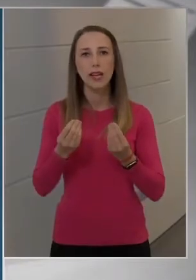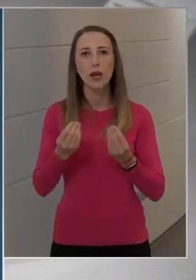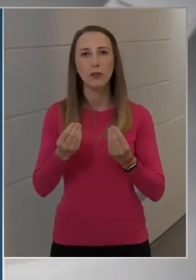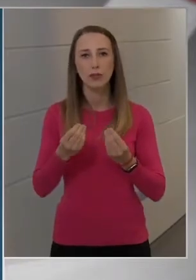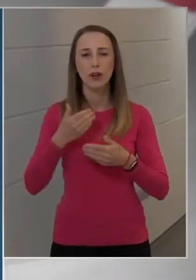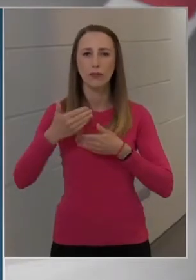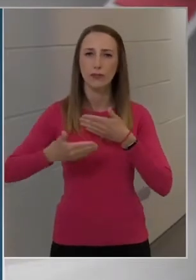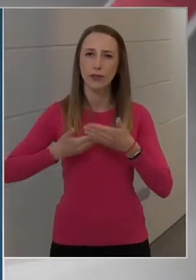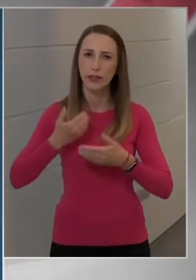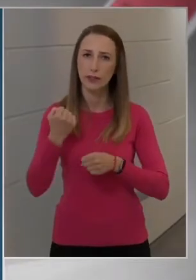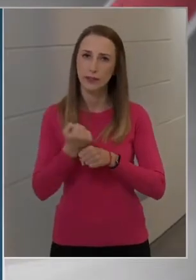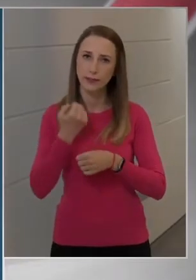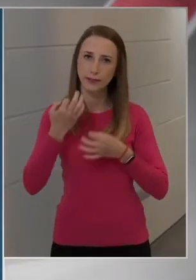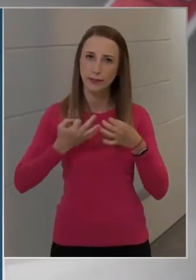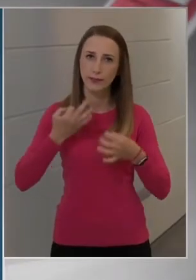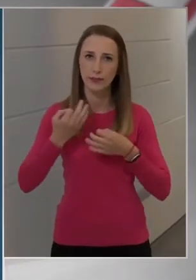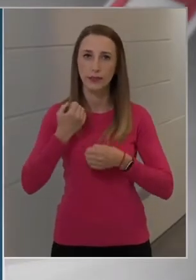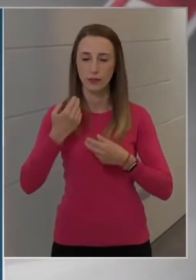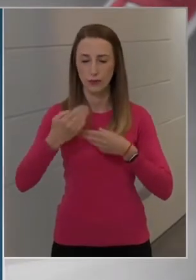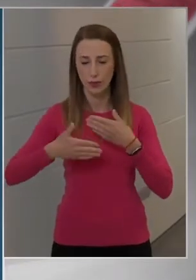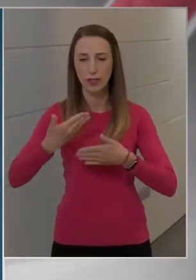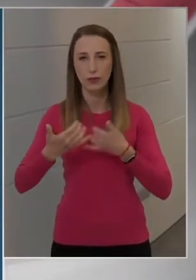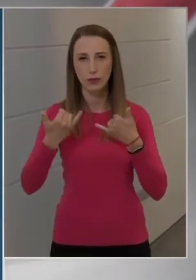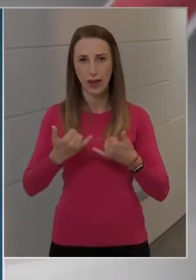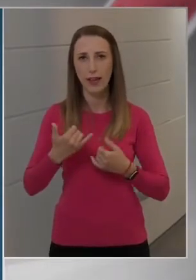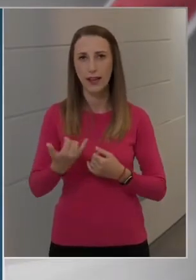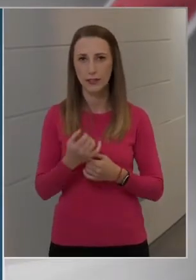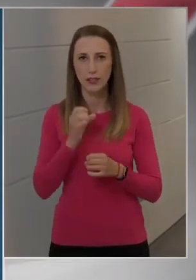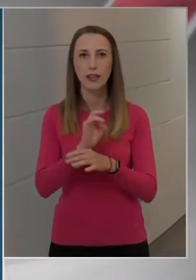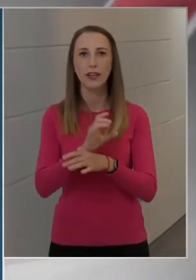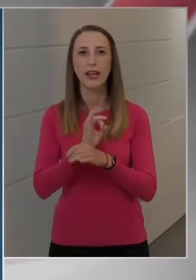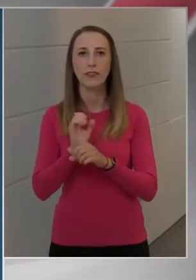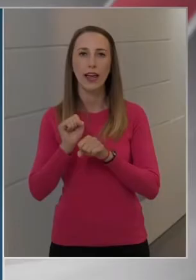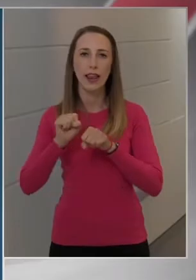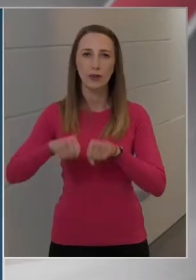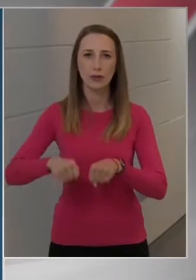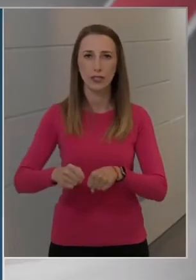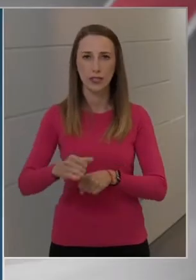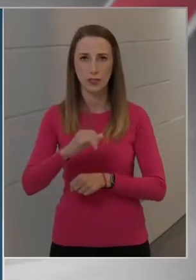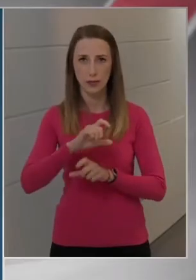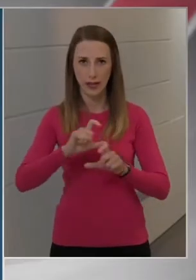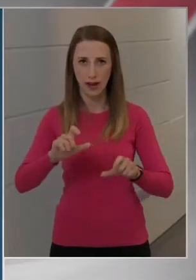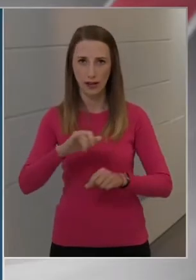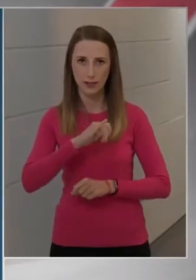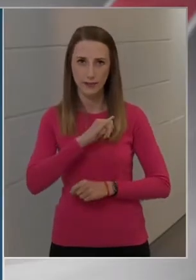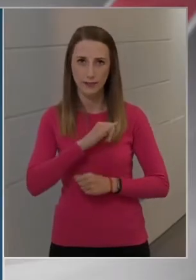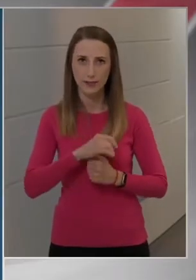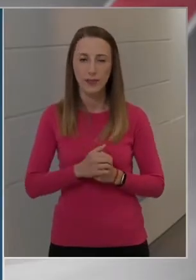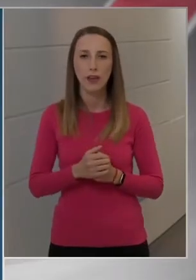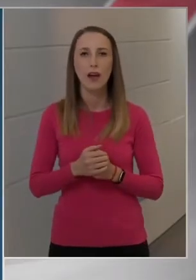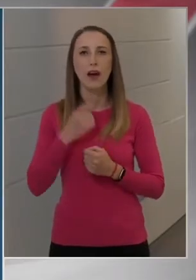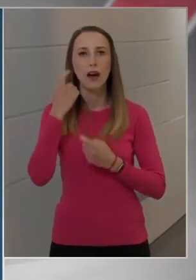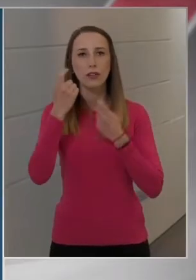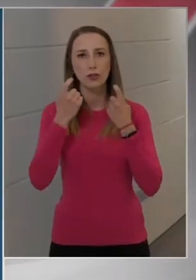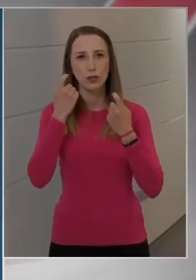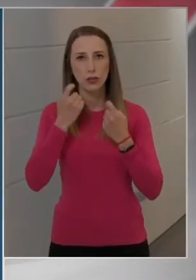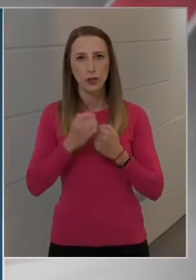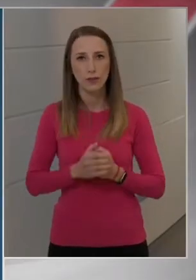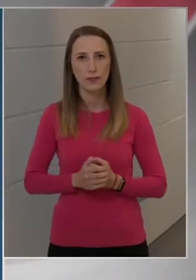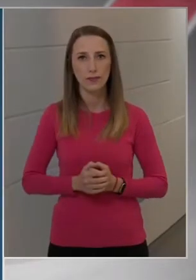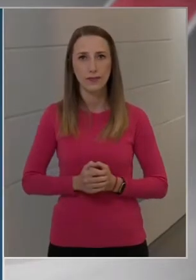folytattunk és folytatunk jelenleg is a járvány leküzdése érdekében, azt gondolom, hogy